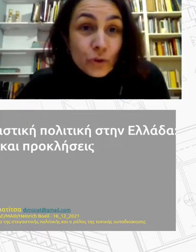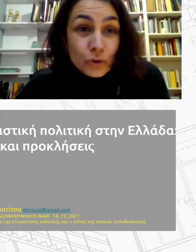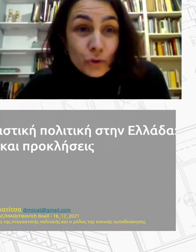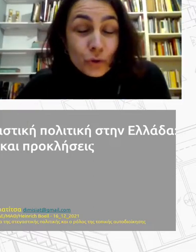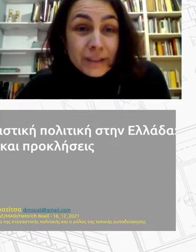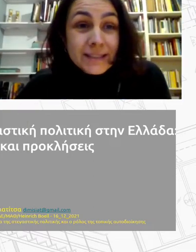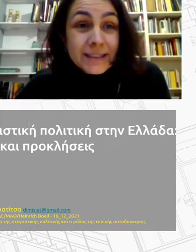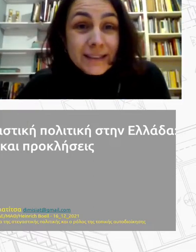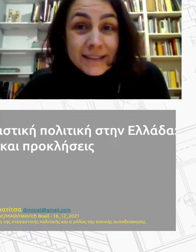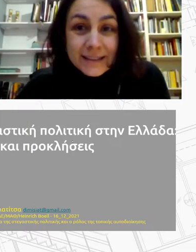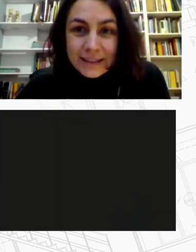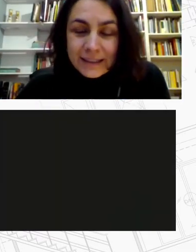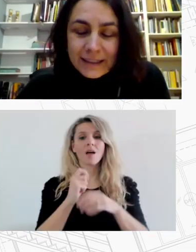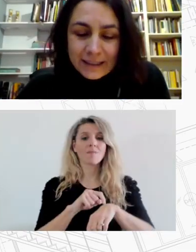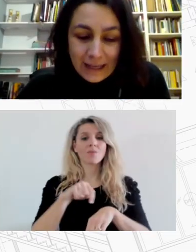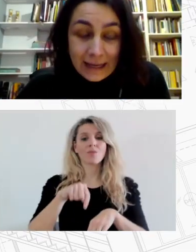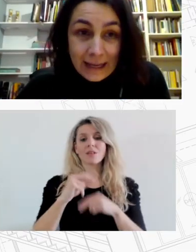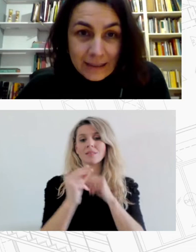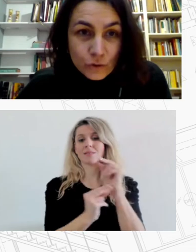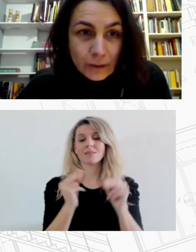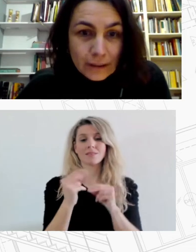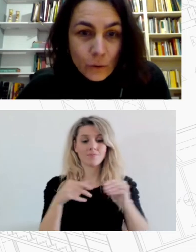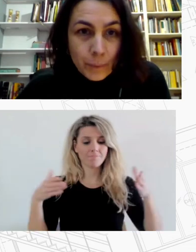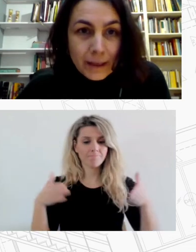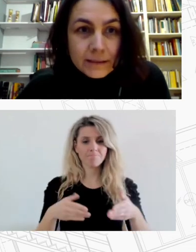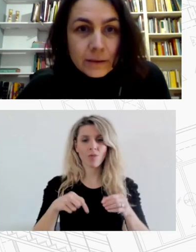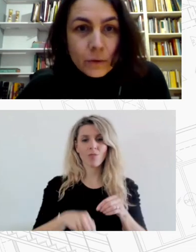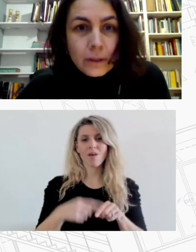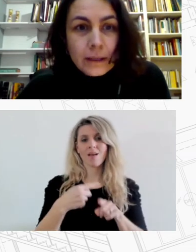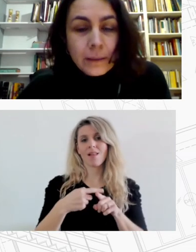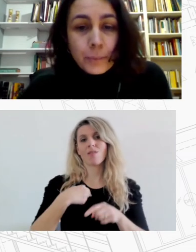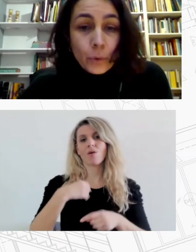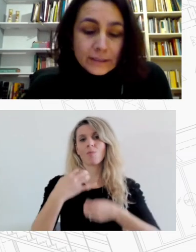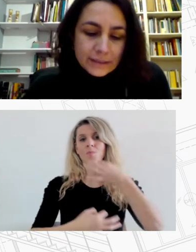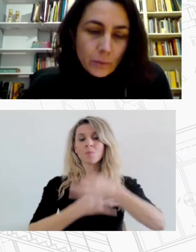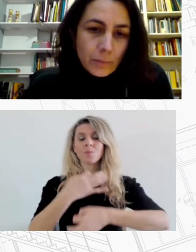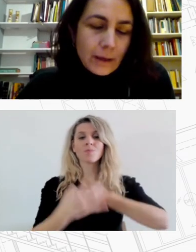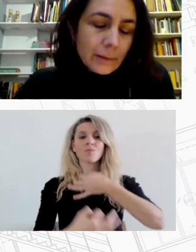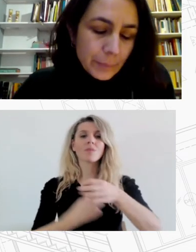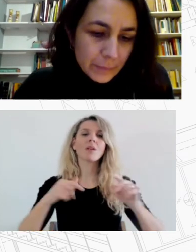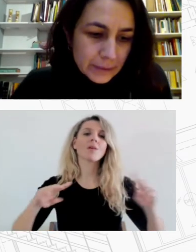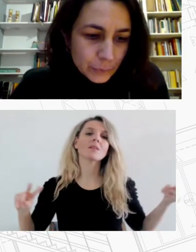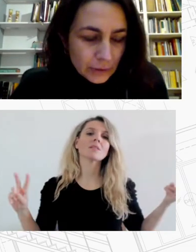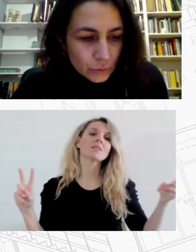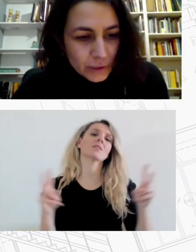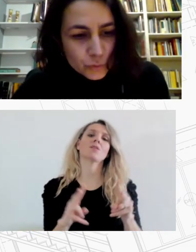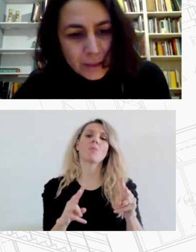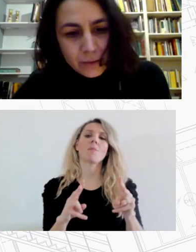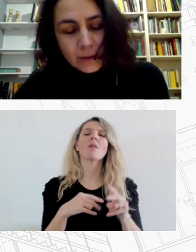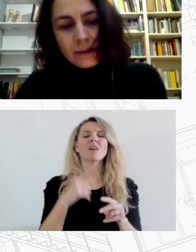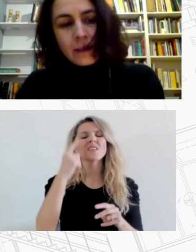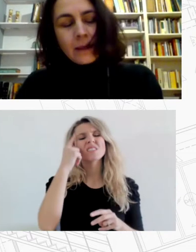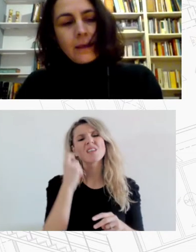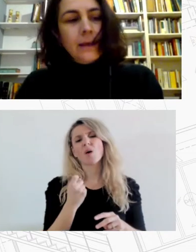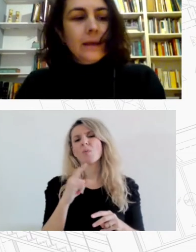προσβιώσω τη συζήτηση στην Ελλάδα Ελλάδα στο ελληνικό πλαίσιο Πολύ σύντομα Πράγματα που τα γνωρίζουμε